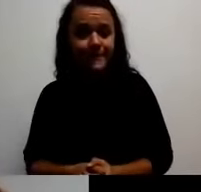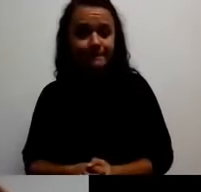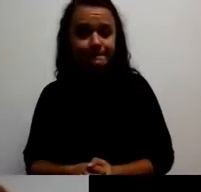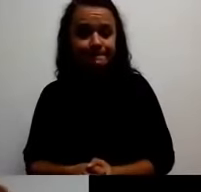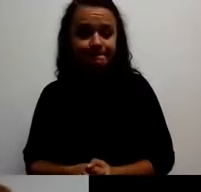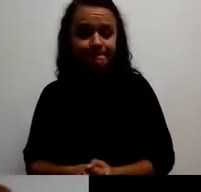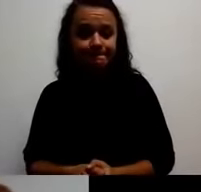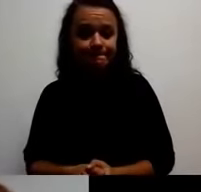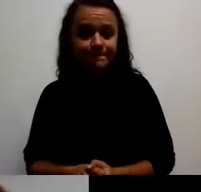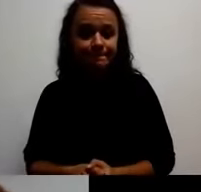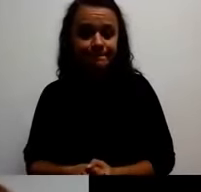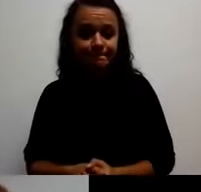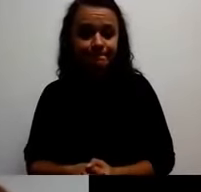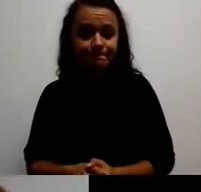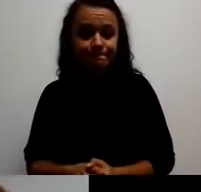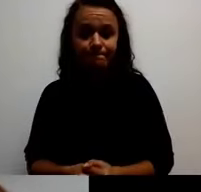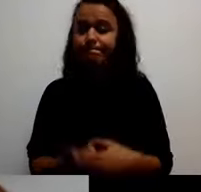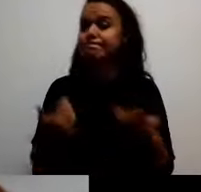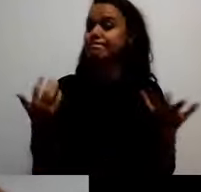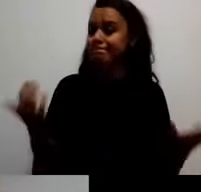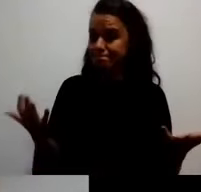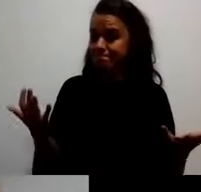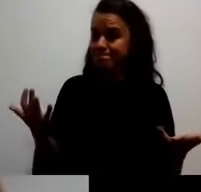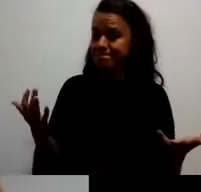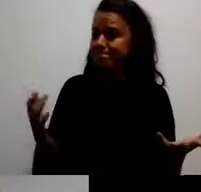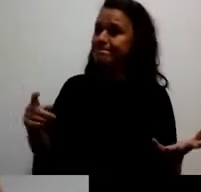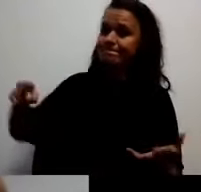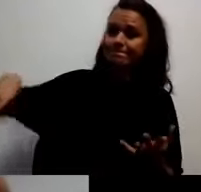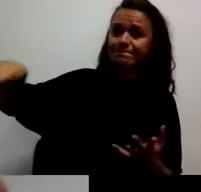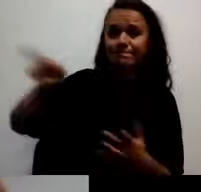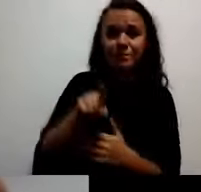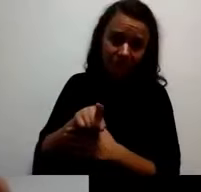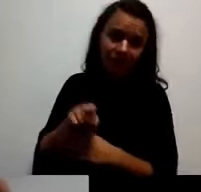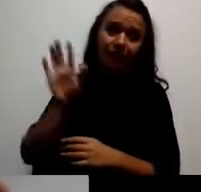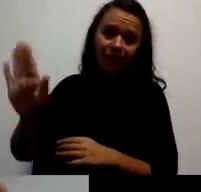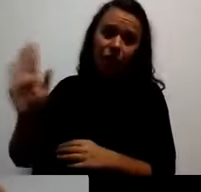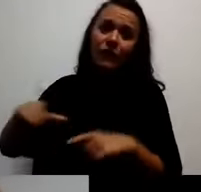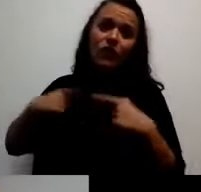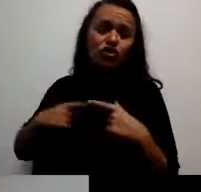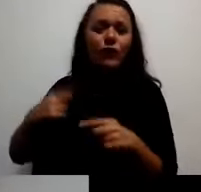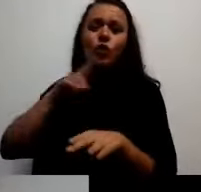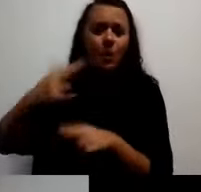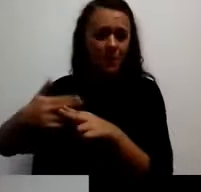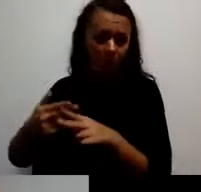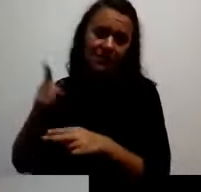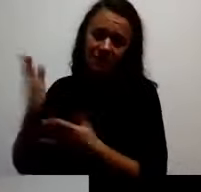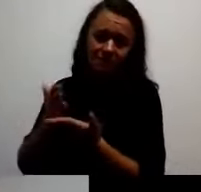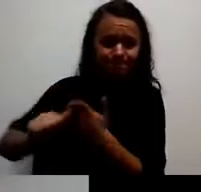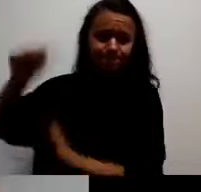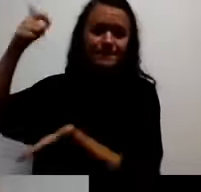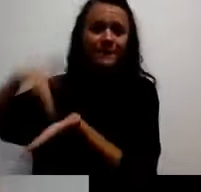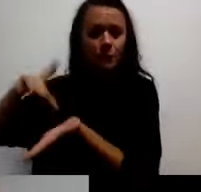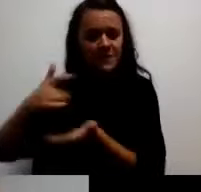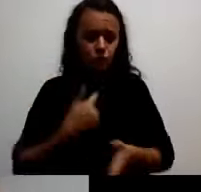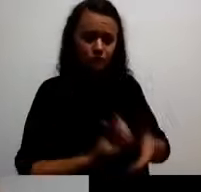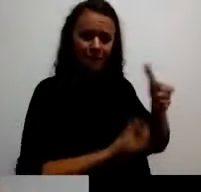Kako bi njihovi živote postali prioritet u Srbiji, formirali smo druženja i ujedinili